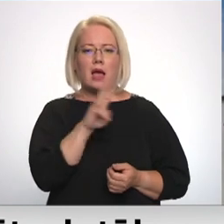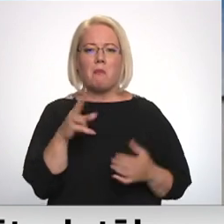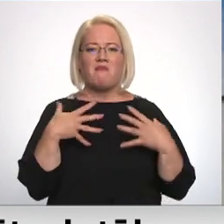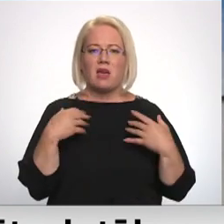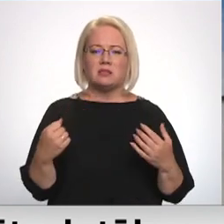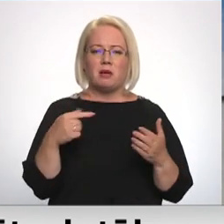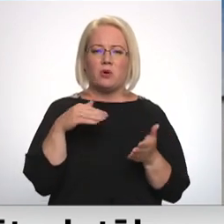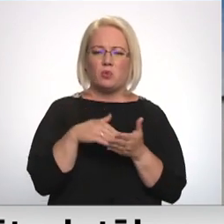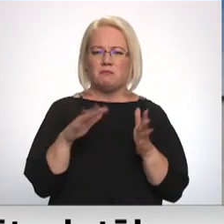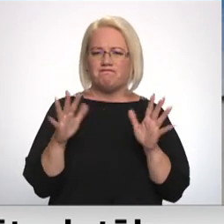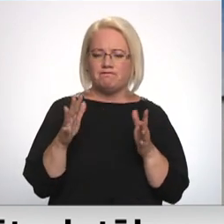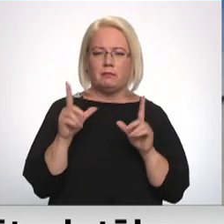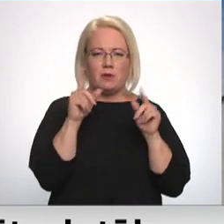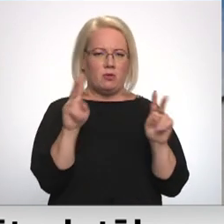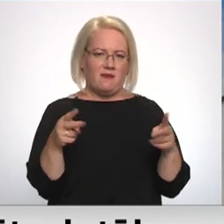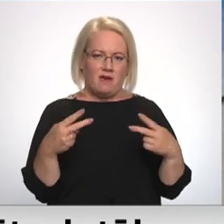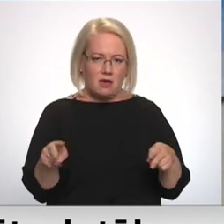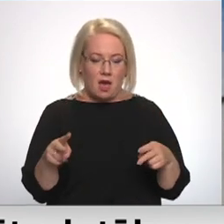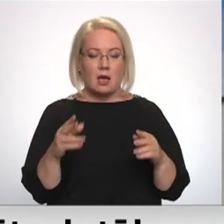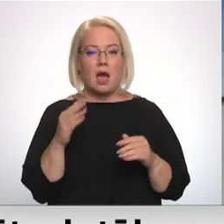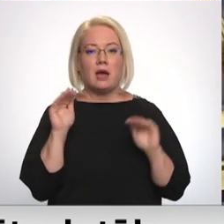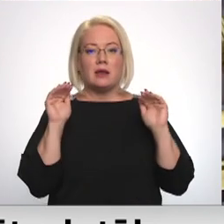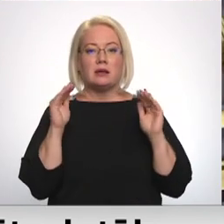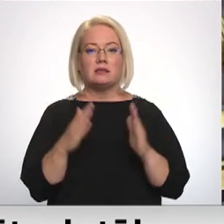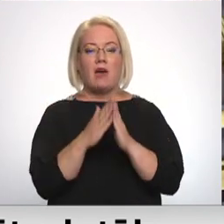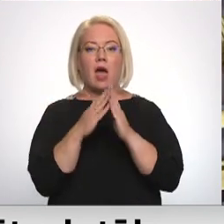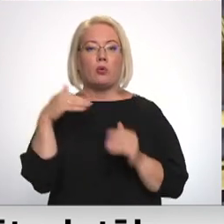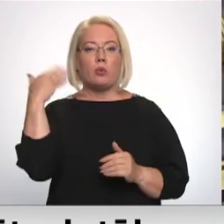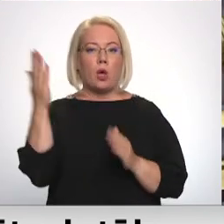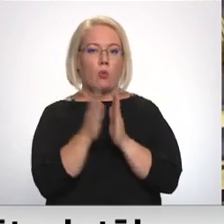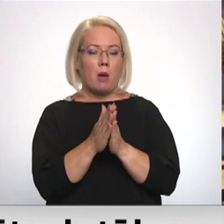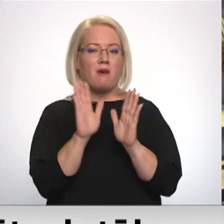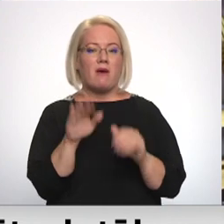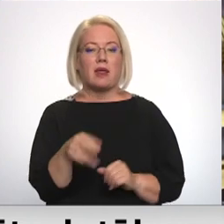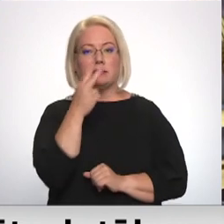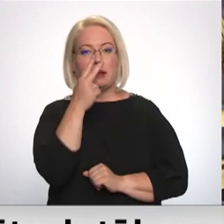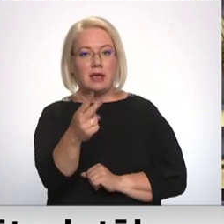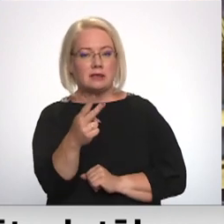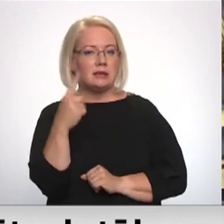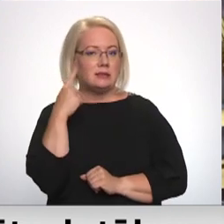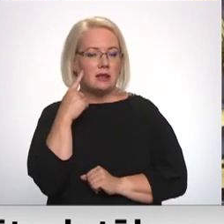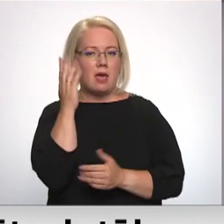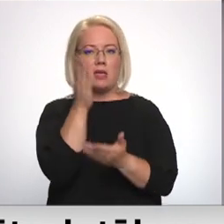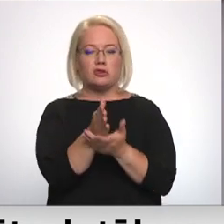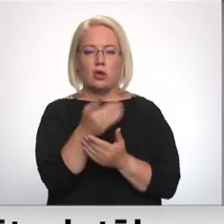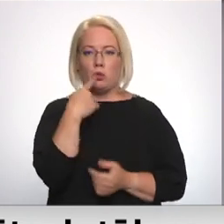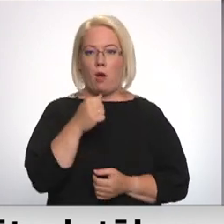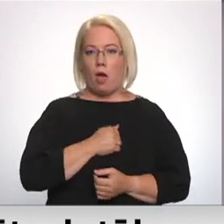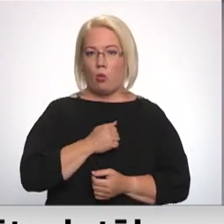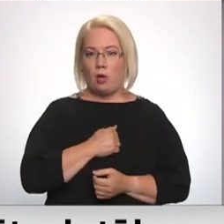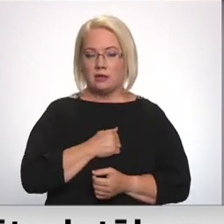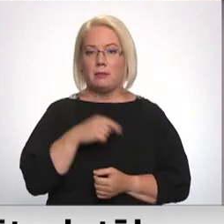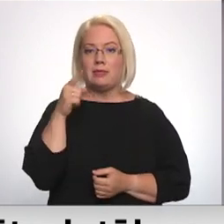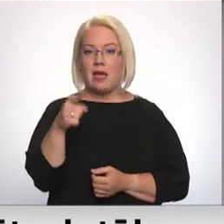veselības stāvokli. Svētku dievkalpomus būs iespējams gan redzēt, gan dzirdēt tieši redais no aglonas. Tomēr tiem, kuri